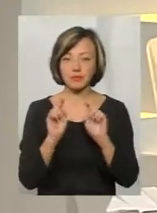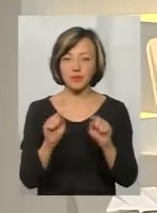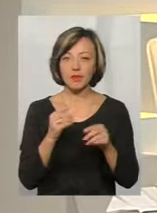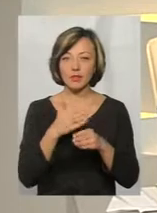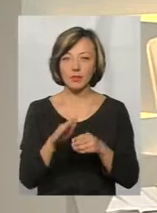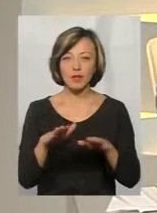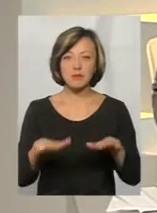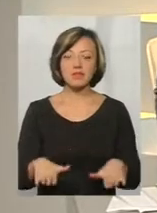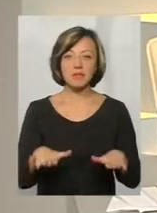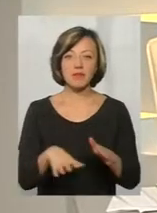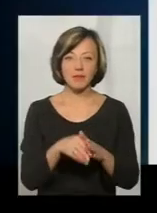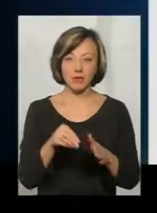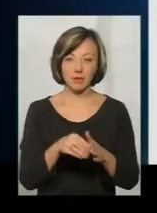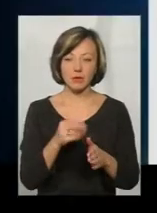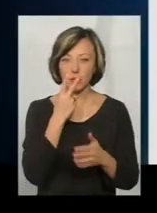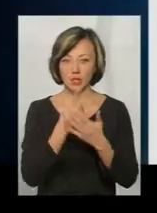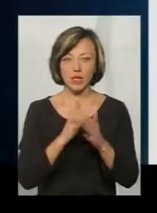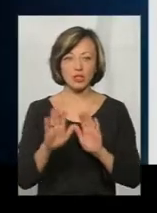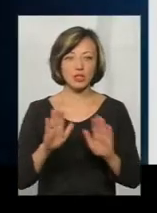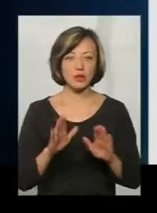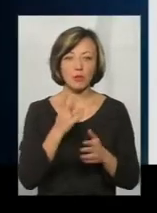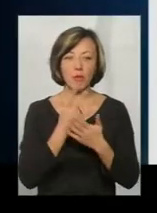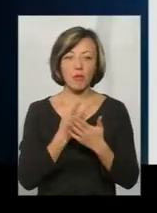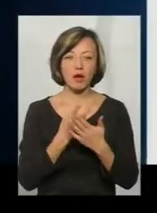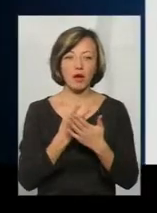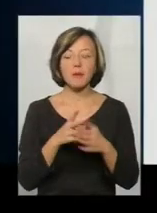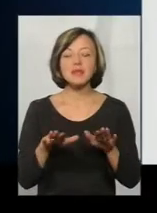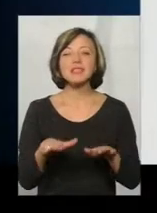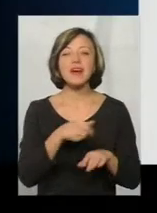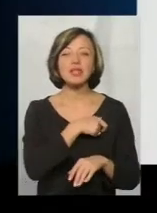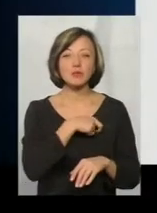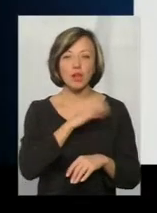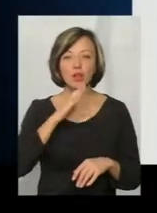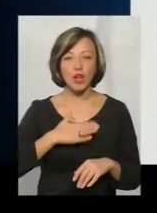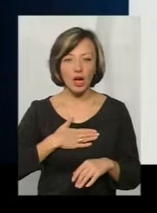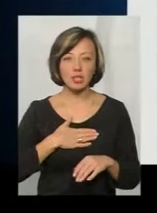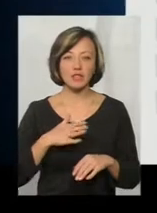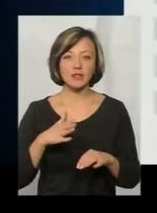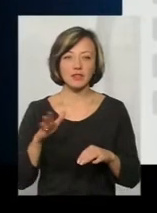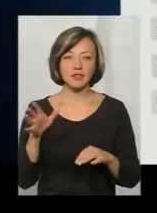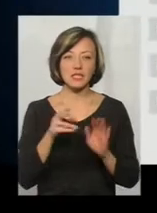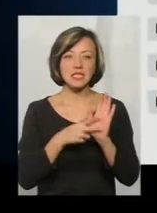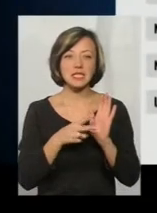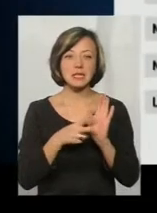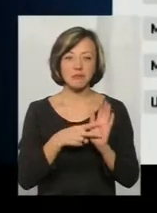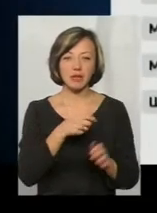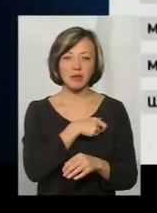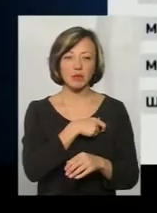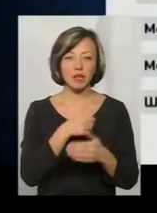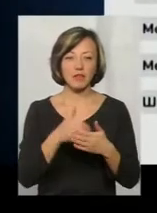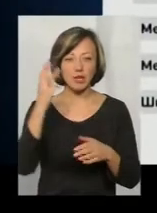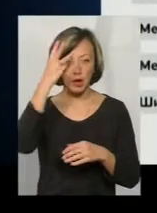частково трошки на місцевих, прошу режисера дати нам можливість побачити наших депутатів, сім депутатів від Хмельниччини, які